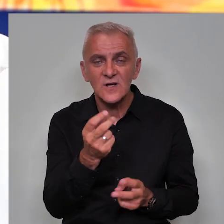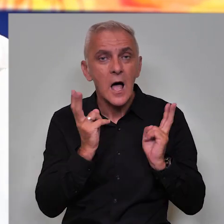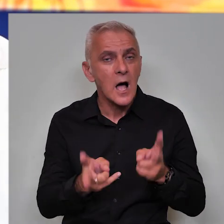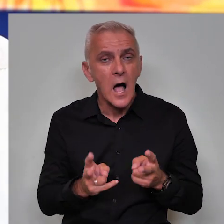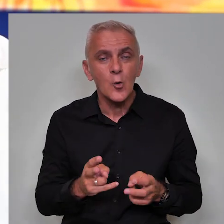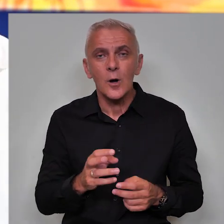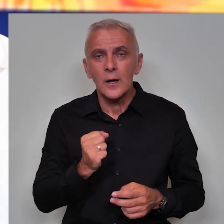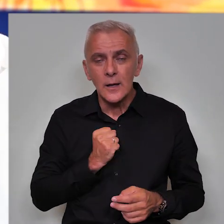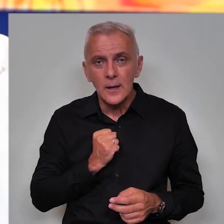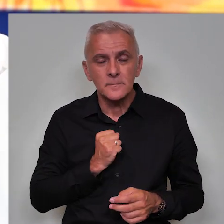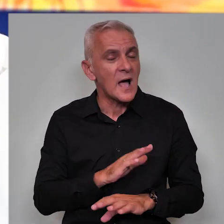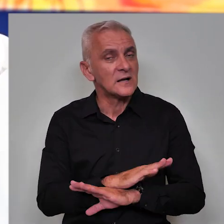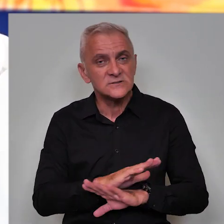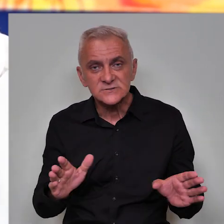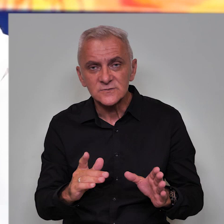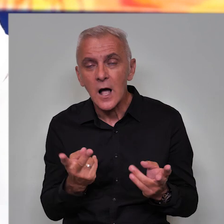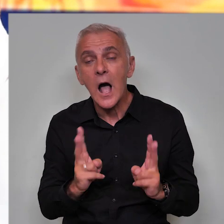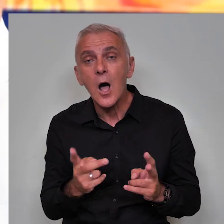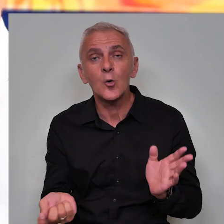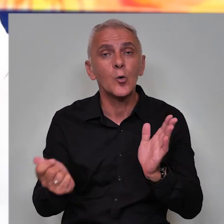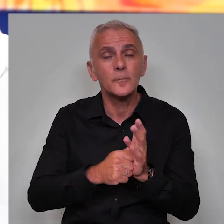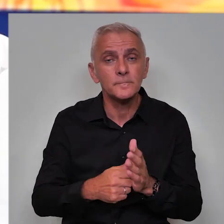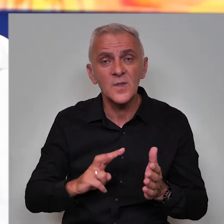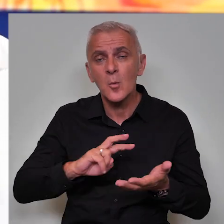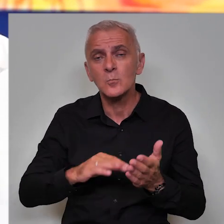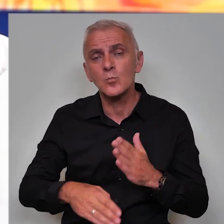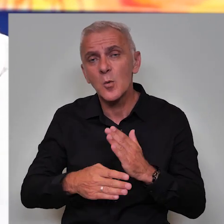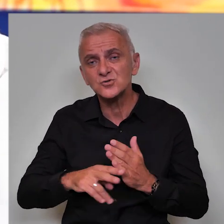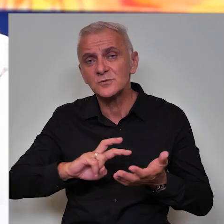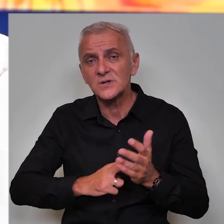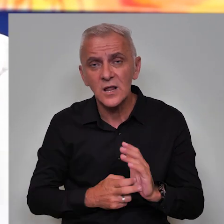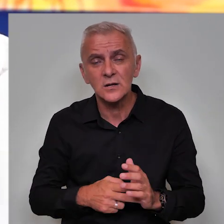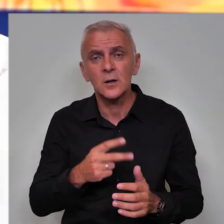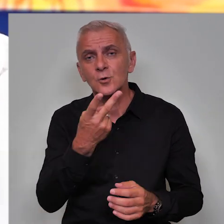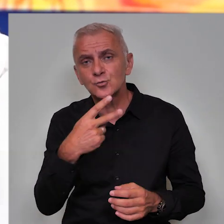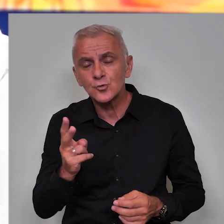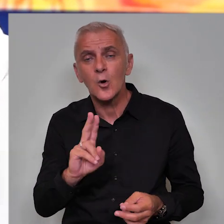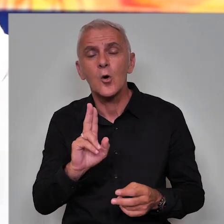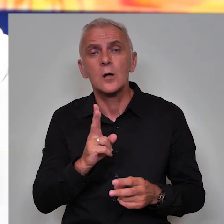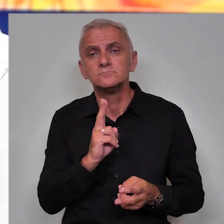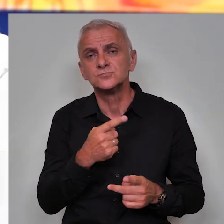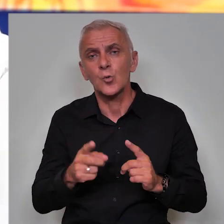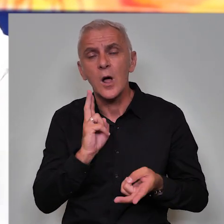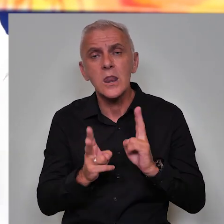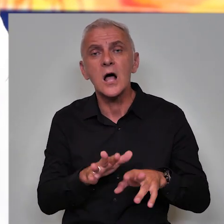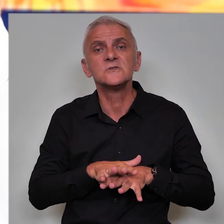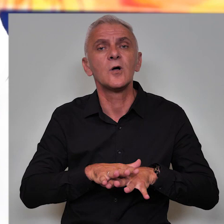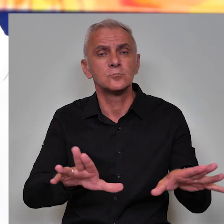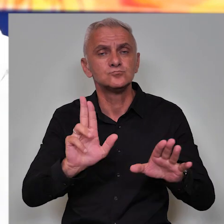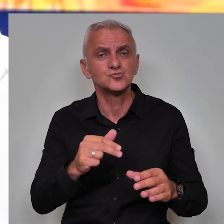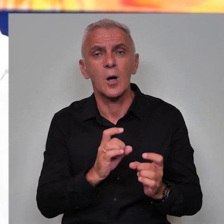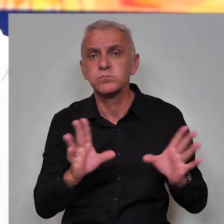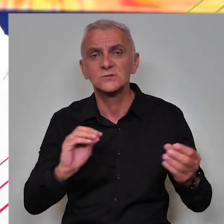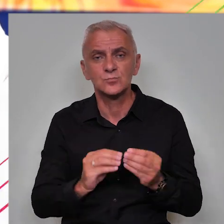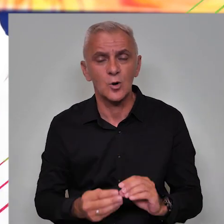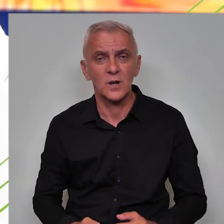imali sva dostatna sredstva za nabavku kako asistivnih tehnologija svi ostali nastavni učila, da bi se realizacija nastavi mogla odvijati